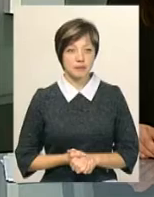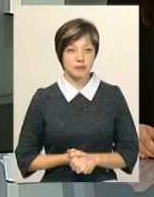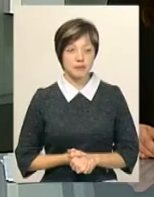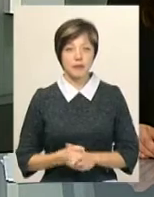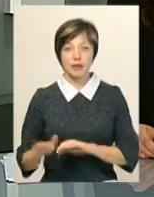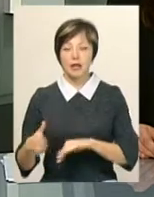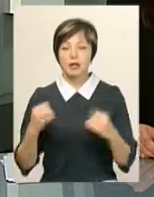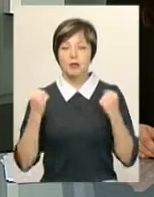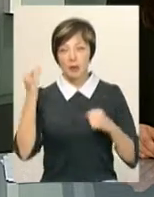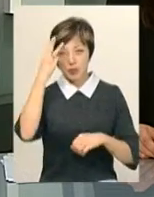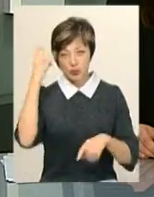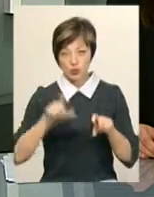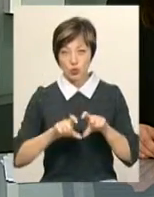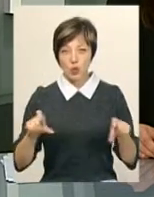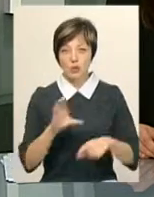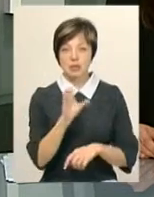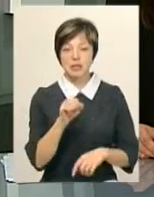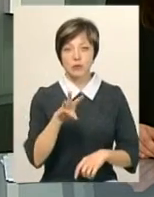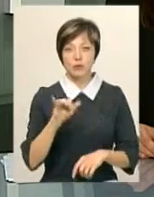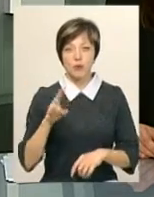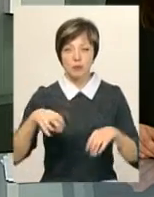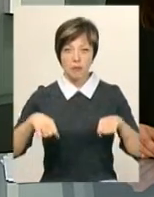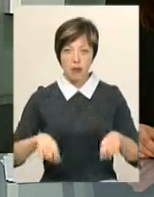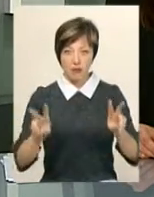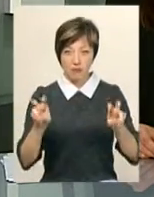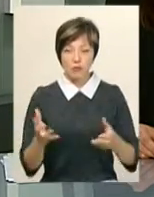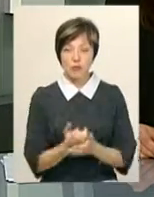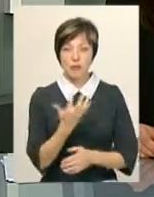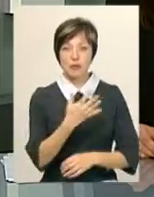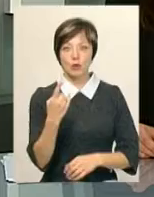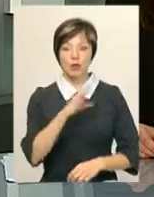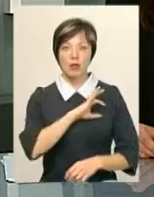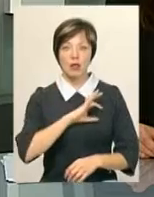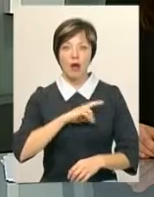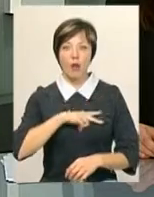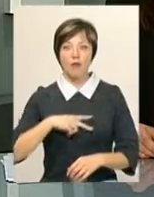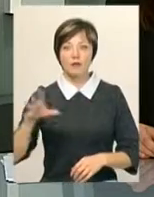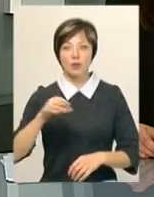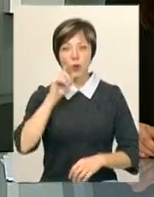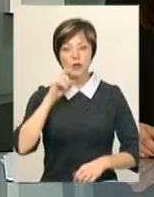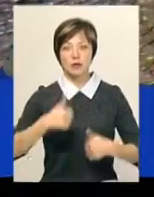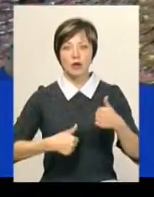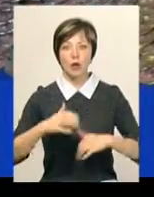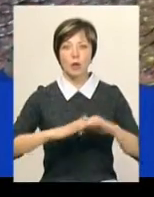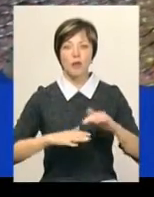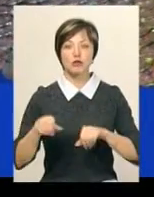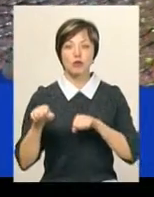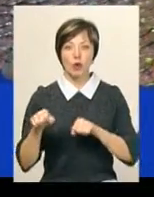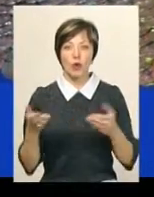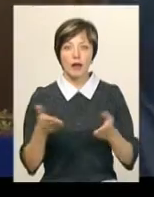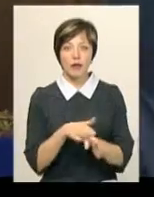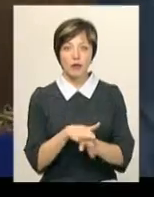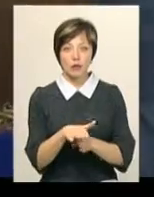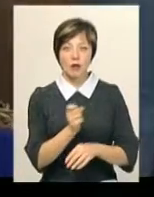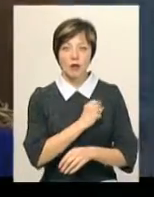Вихованці Хмельницької спортивної школи «Самсон право» здобули 51 нагороду на всеукраїнському турнірі з рукопашного бою, який